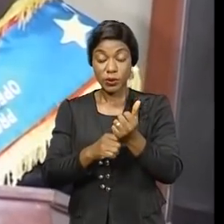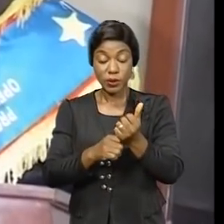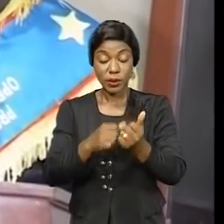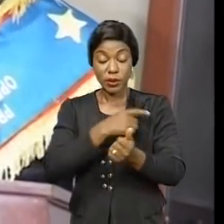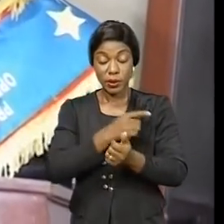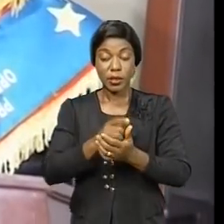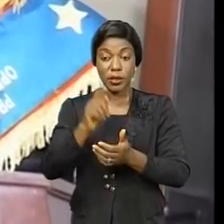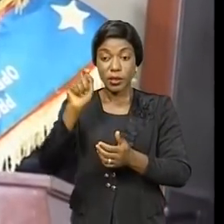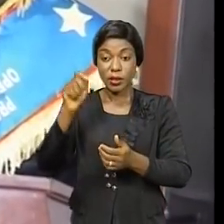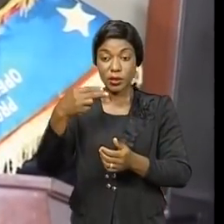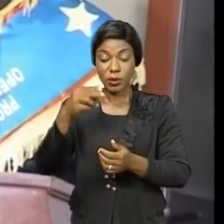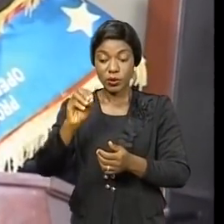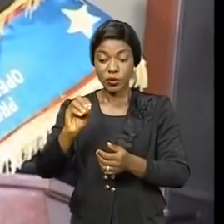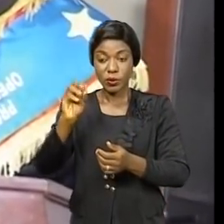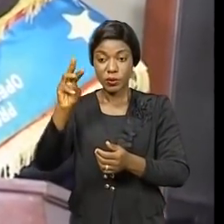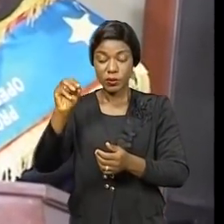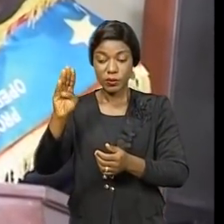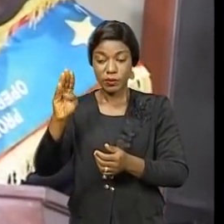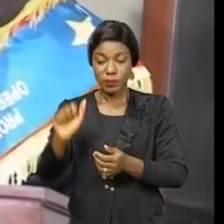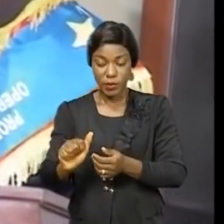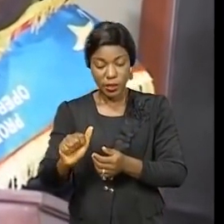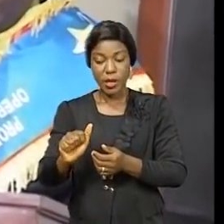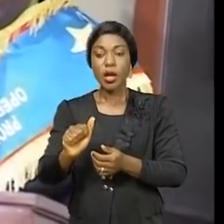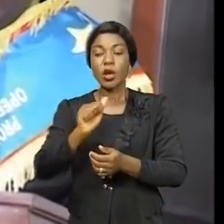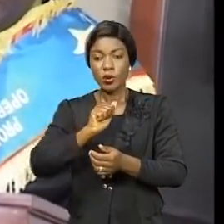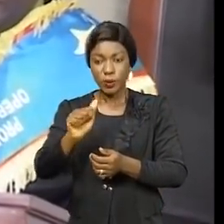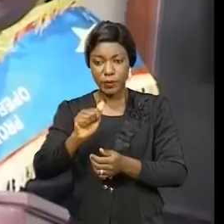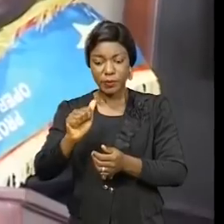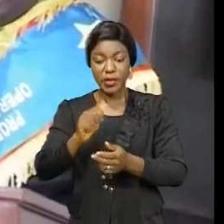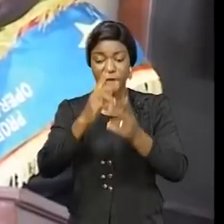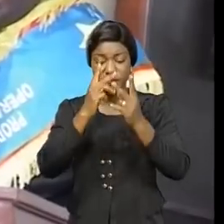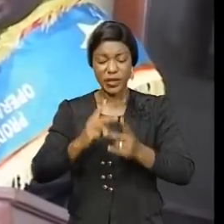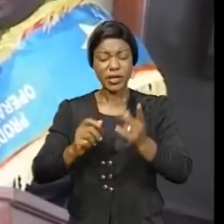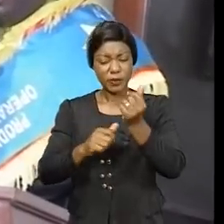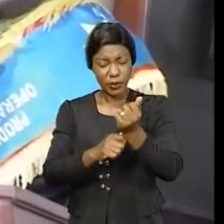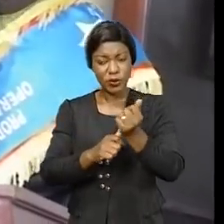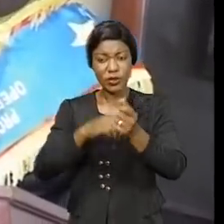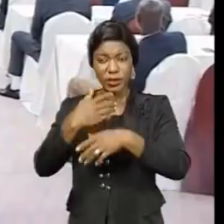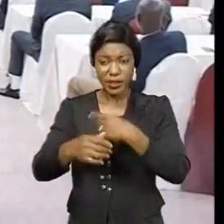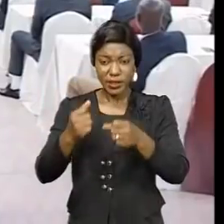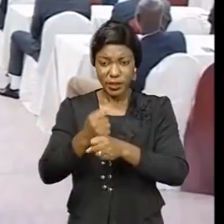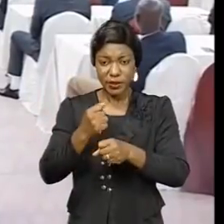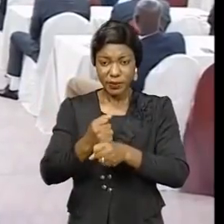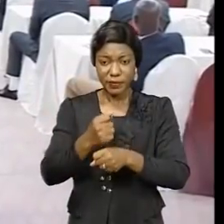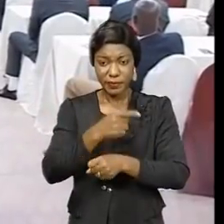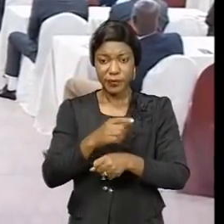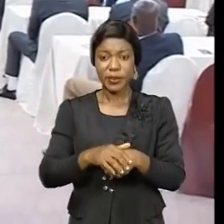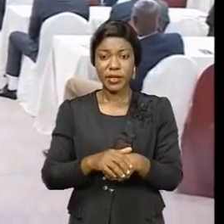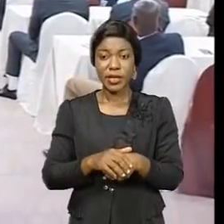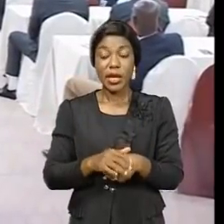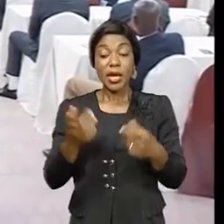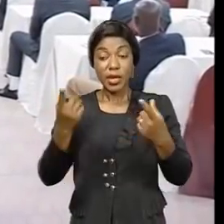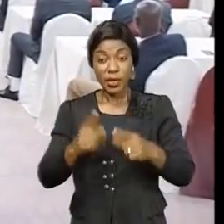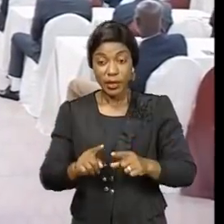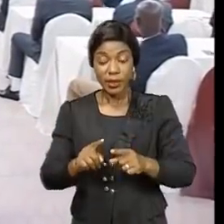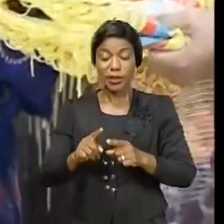Chomba a tenu à scruter et palper sous le terrain les valeurs humaines qu'incarne M. Tounda Prosper. A l'usine de